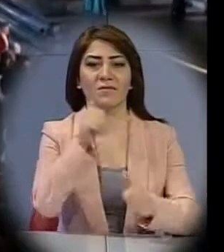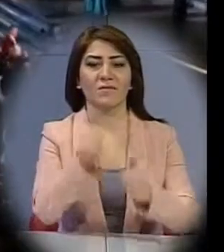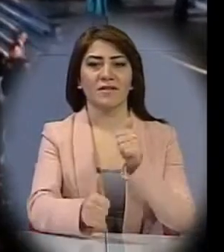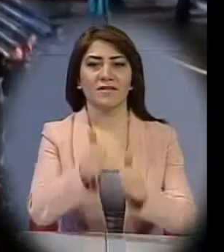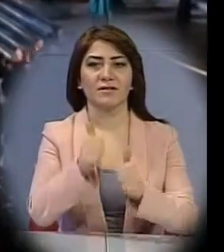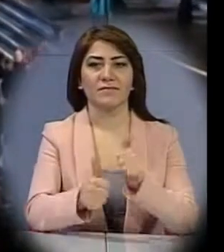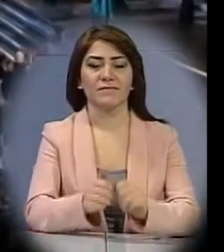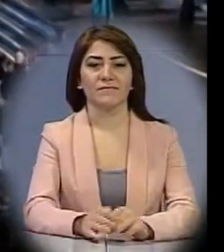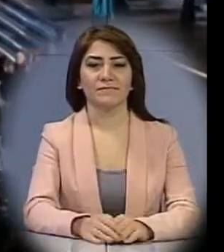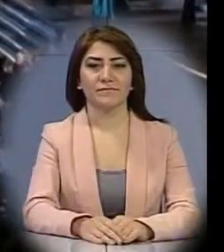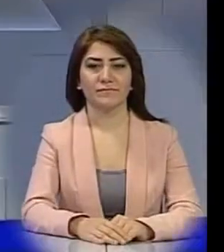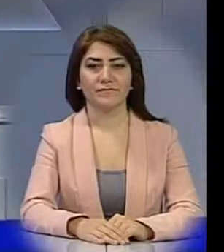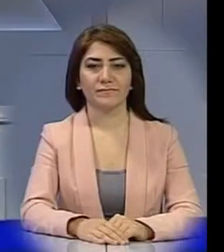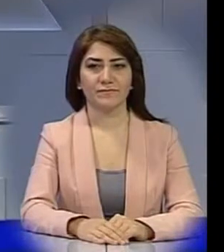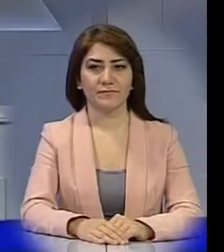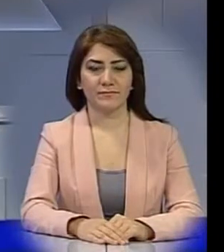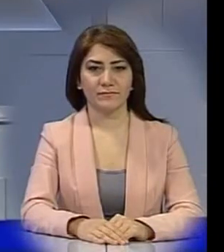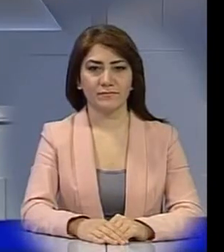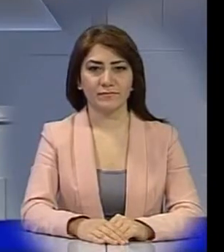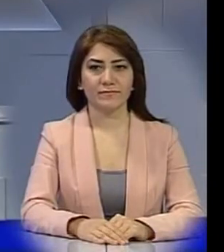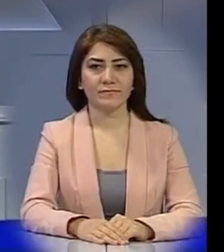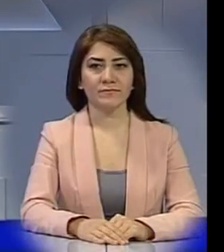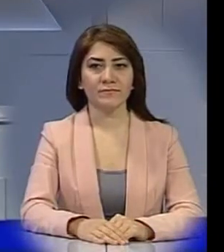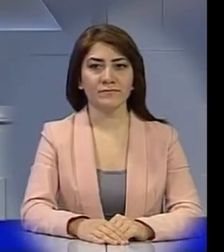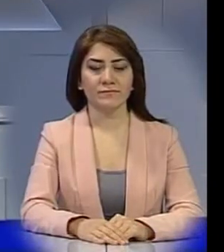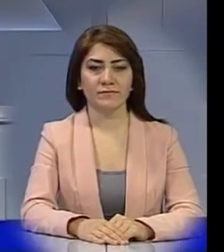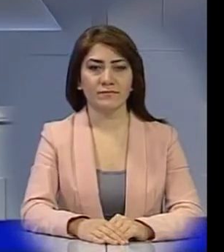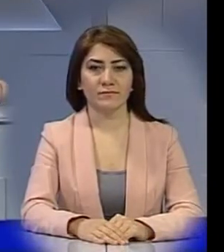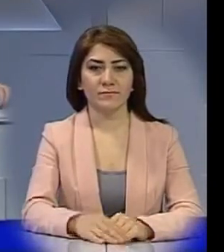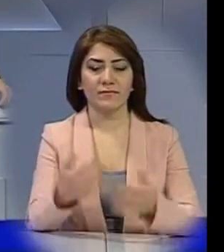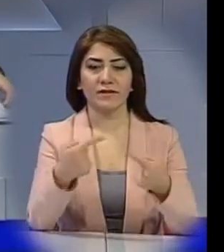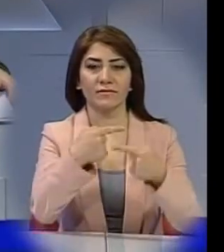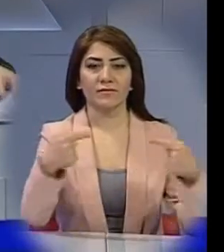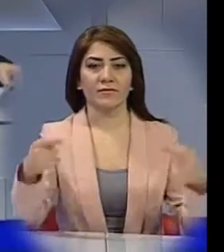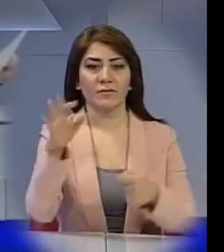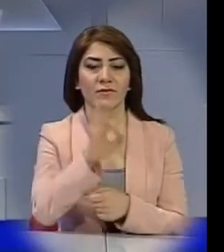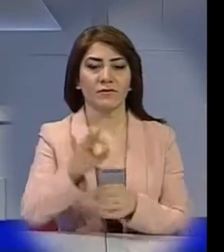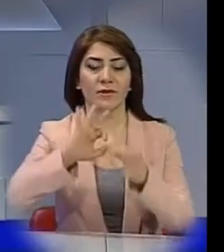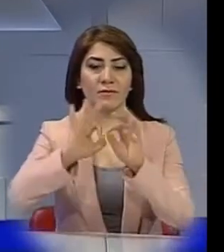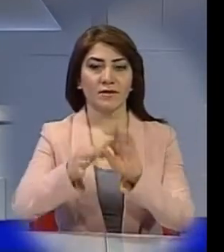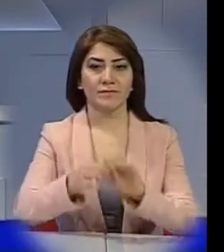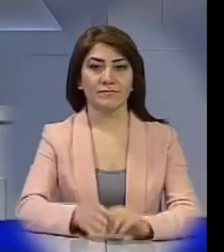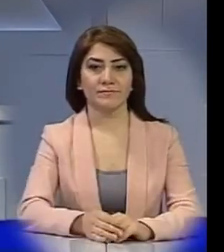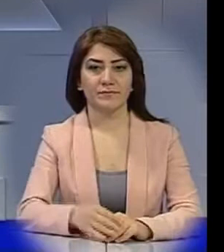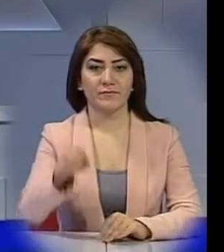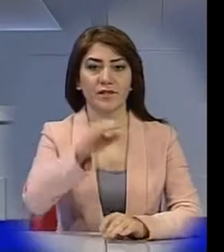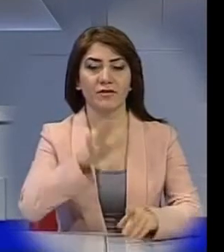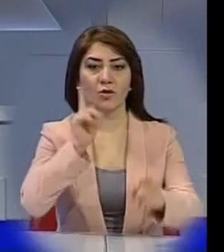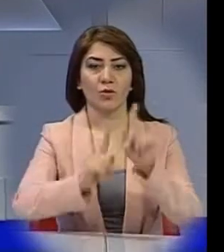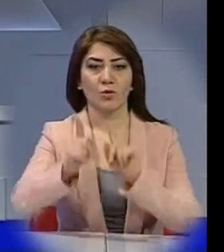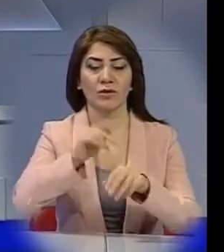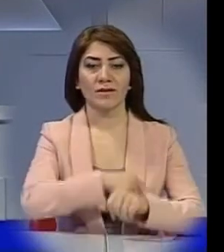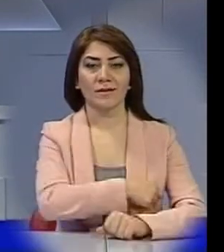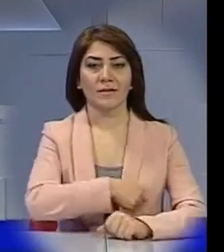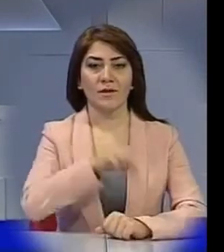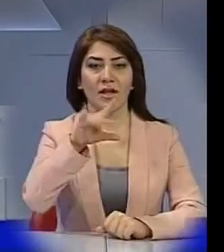մրցանակաբաշկությունը։ Այս է վարդեմաների մասին այժը մարավել մանրամասն։ Եվրախորդրանի